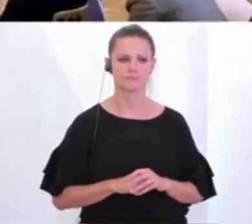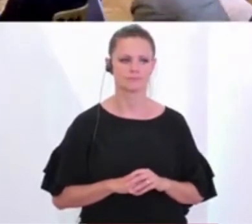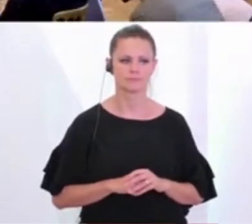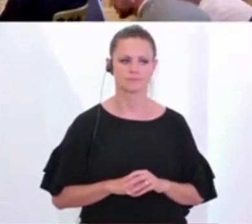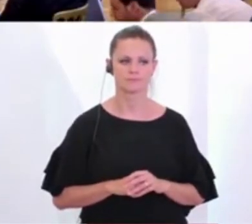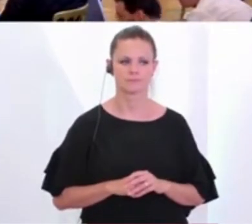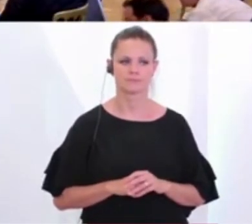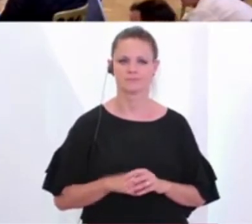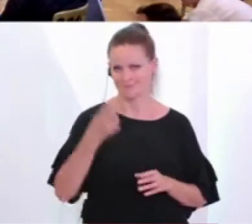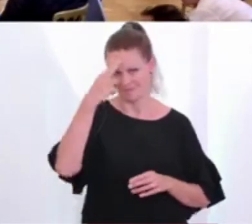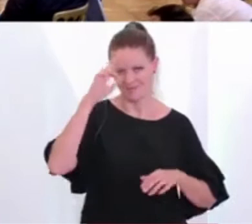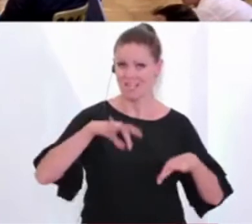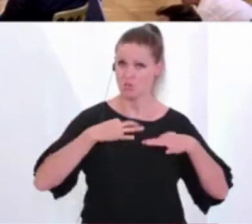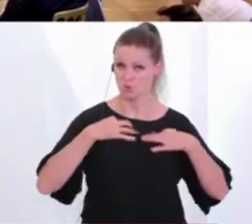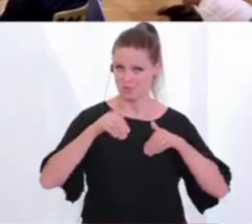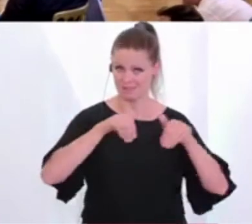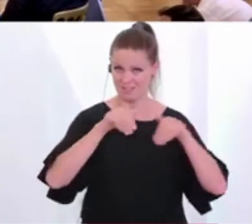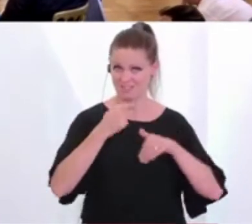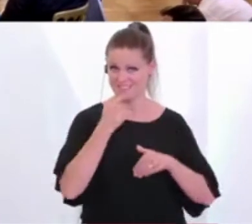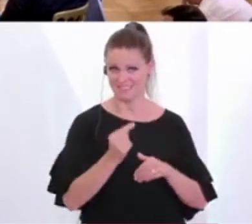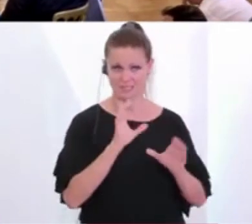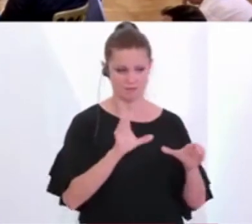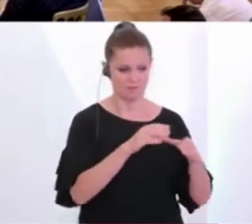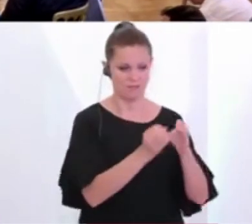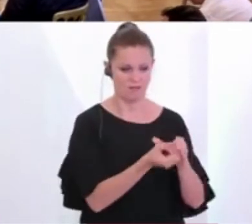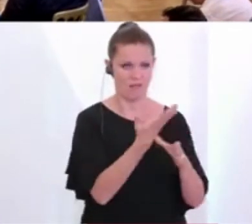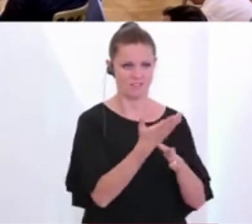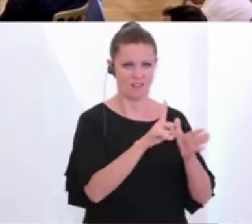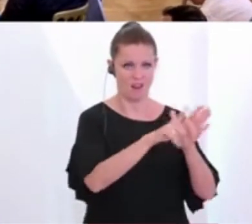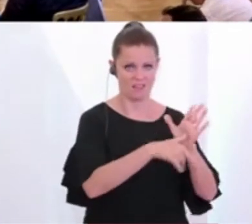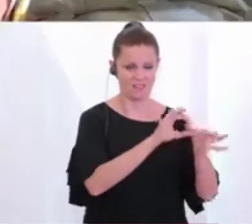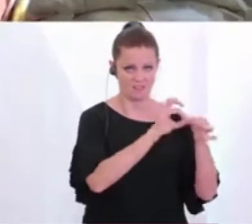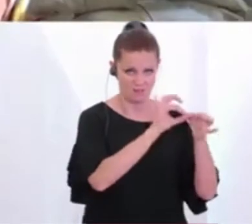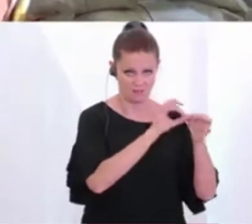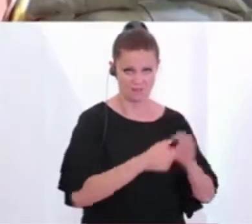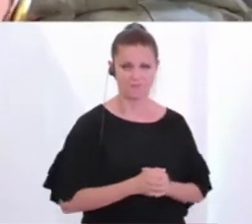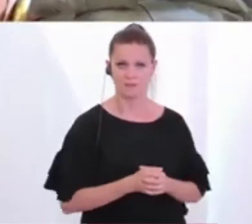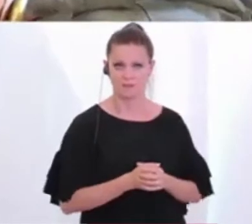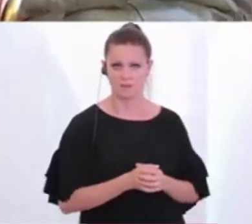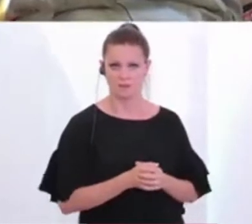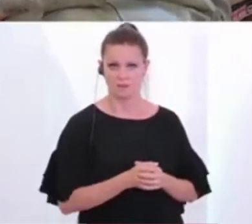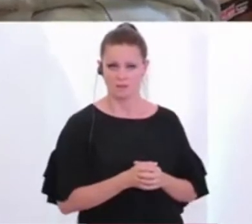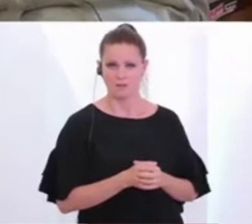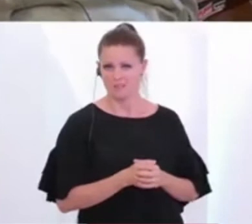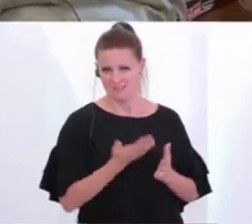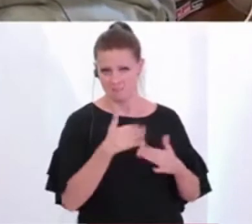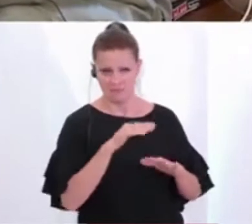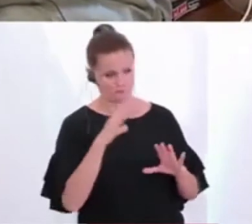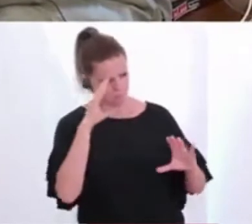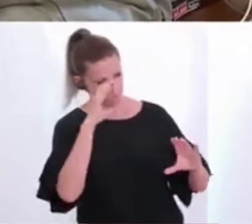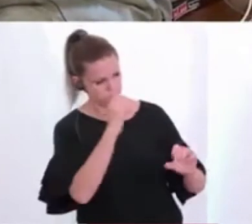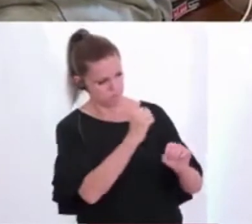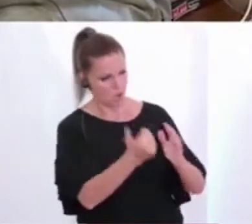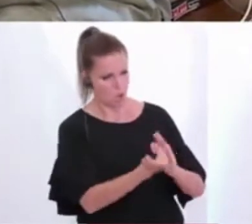Ja, Herr Gesundheitsminister, Sie haben den Cluster in Linz erwähnt. Werden Sie jetzt, also auf dem ja die meisten der neuen